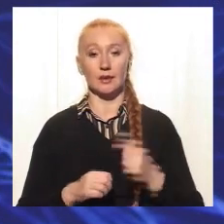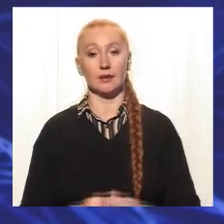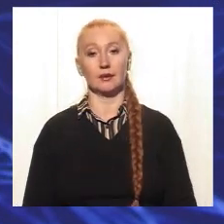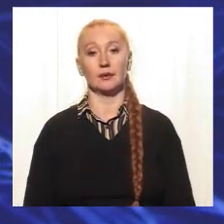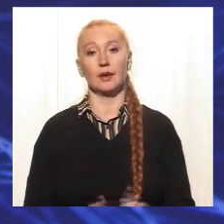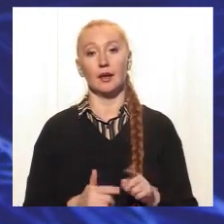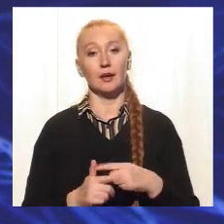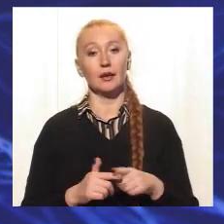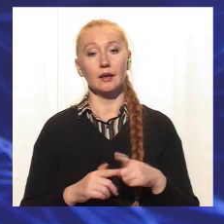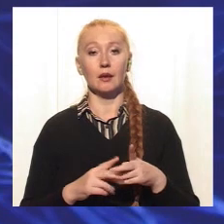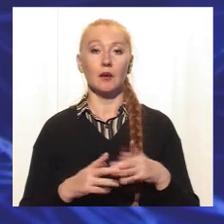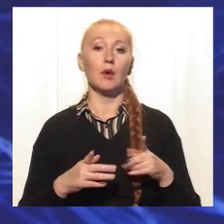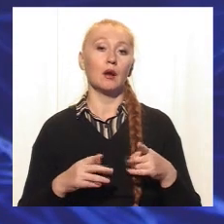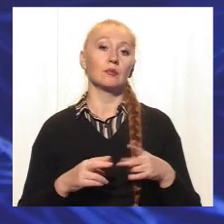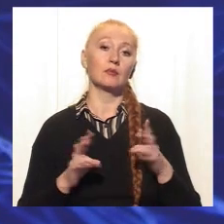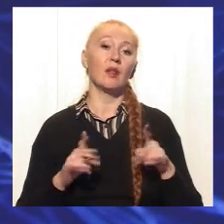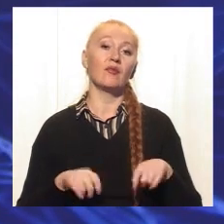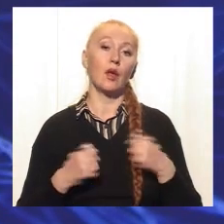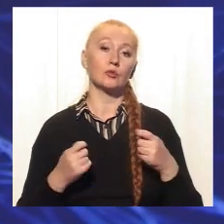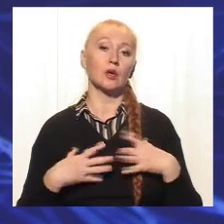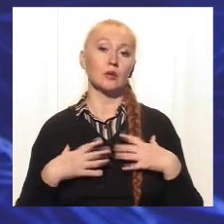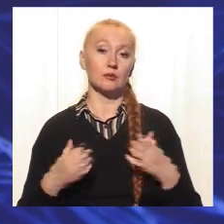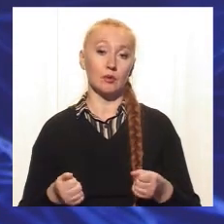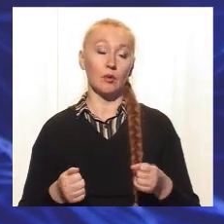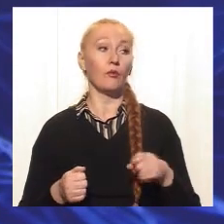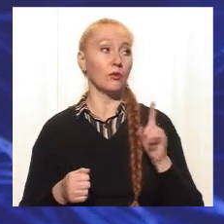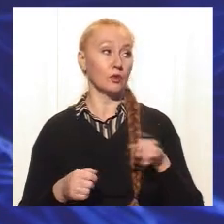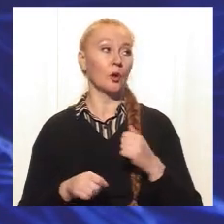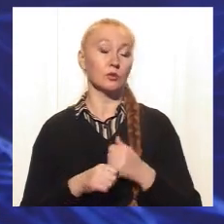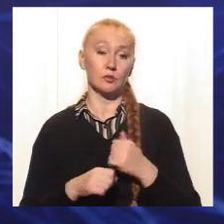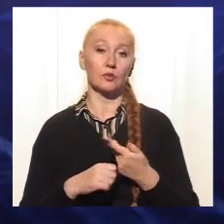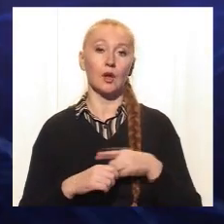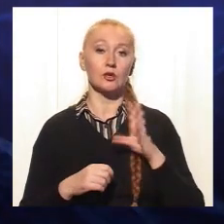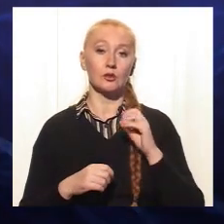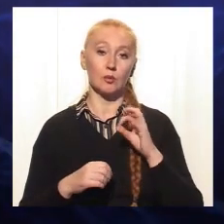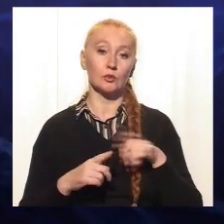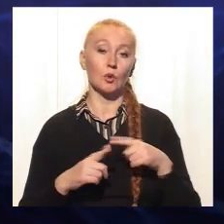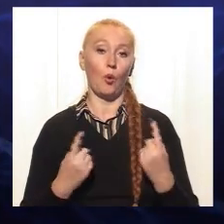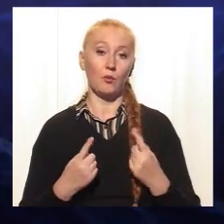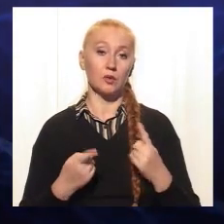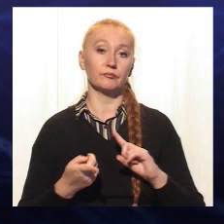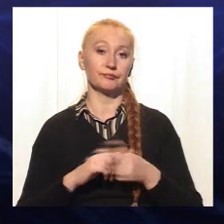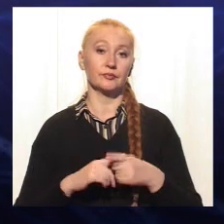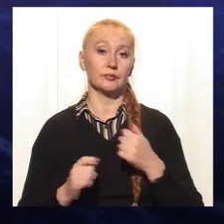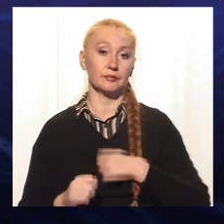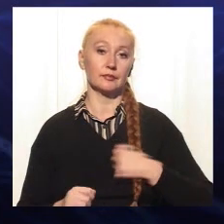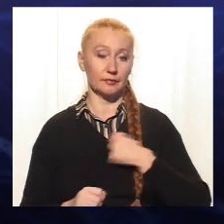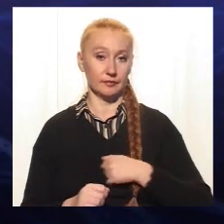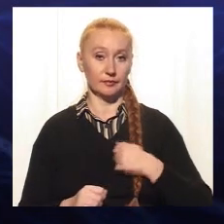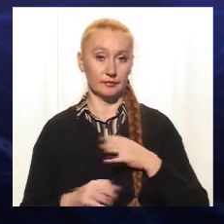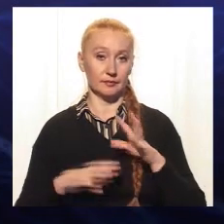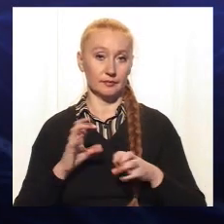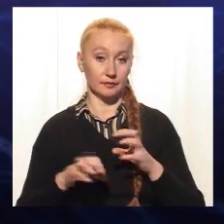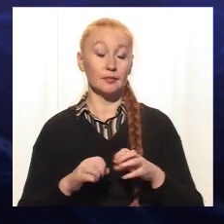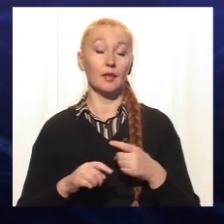або якісь вади за здоров'ям собаки теж можуть зробити собаку зі звичайною, агресивною. Тому,